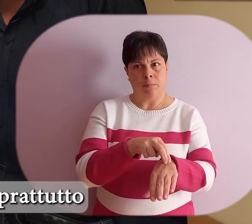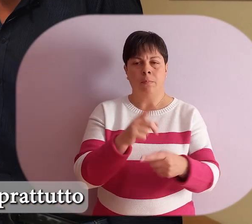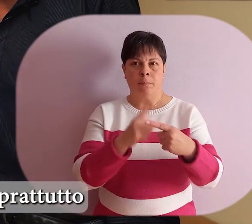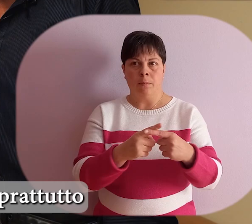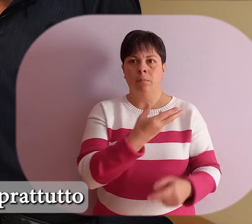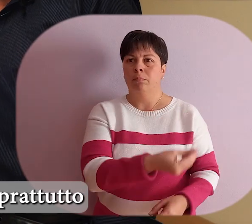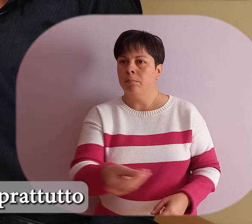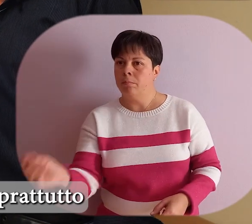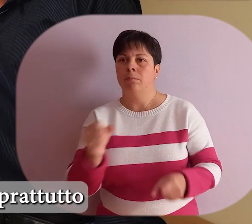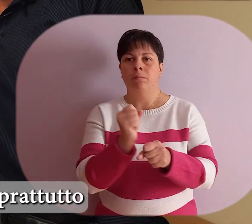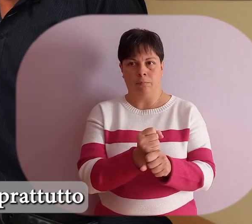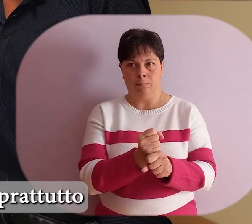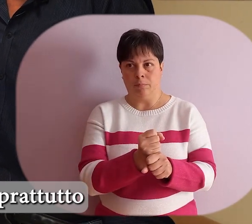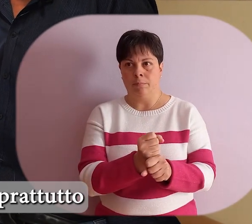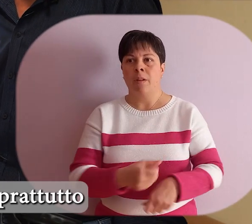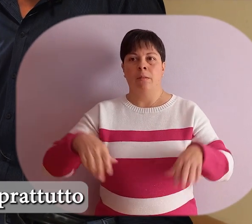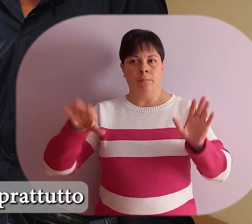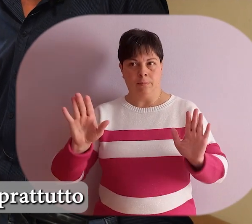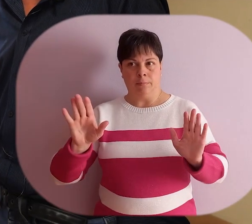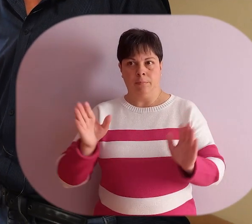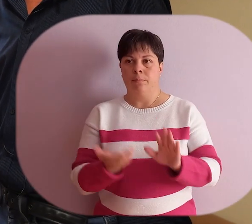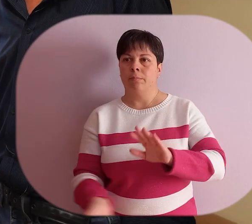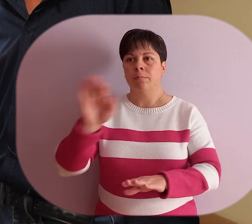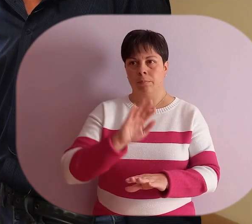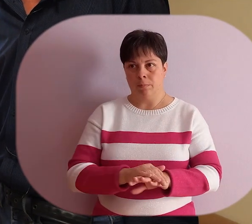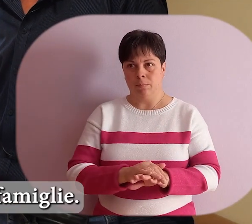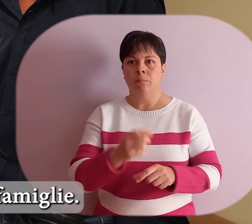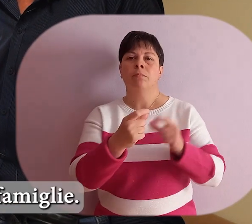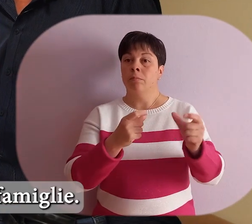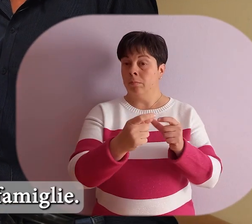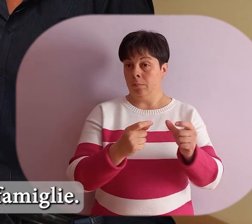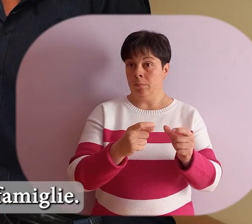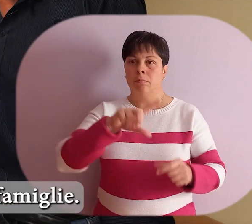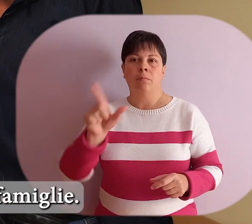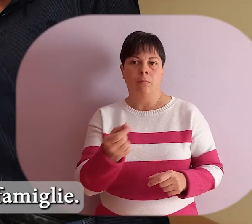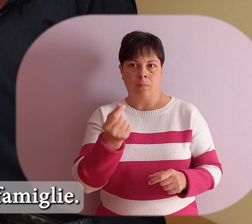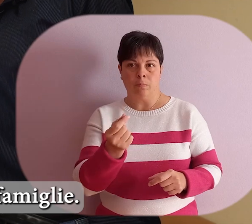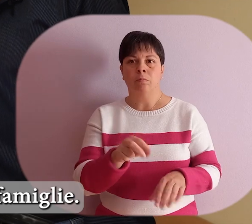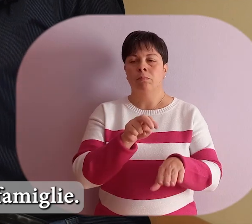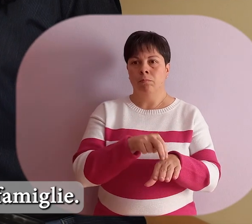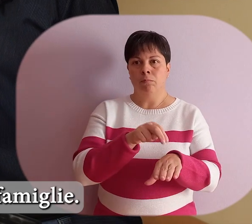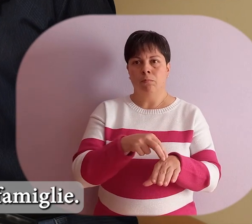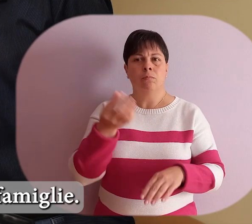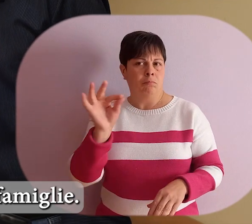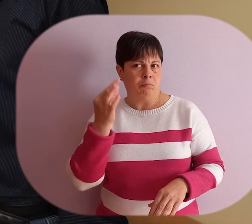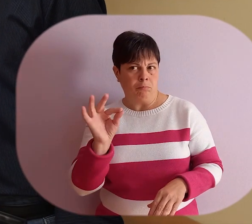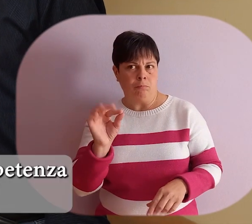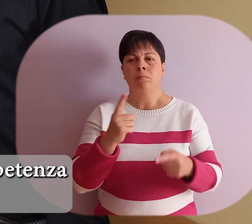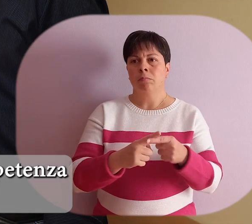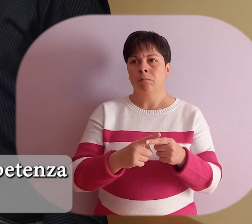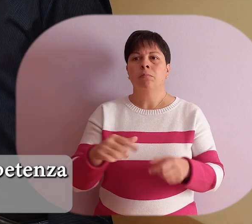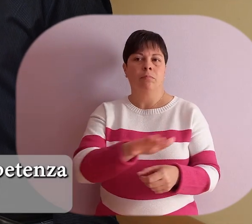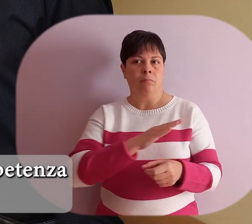preparazione dei farmaci e soprattutto anche nella relazione con gli studi specialistici, le famiglie,